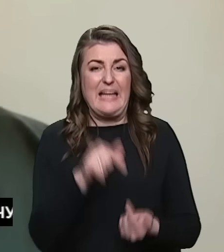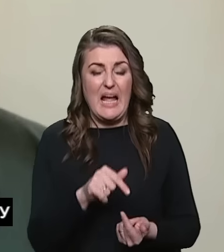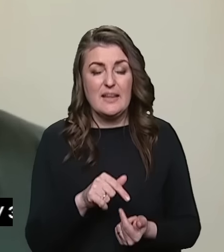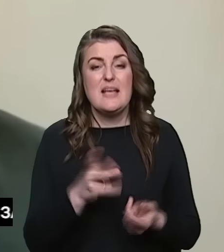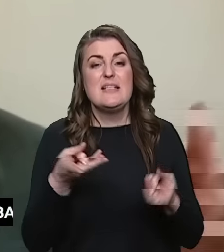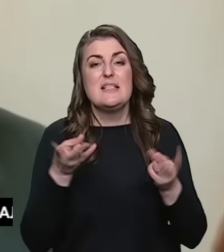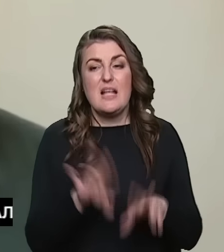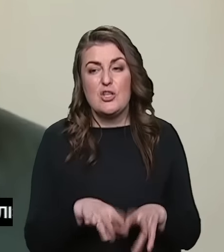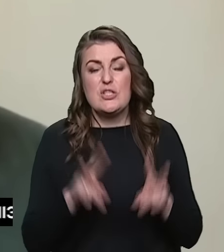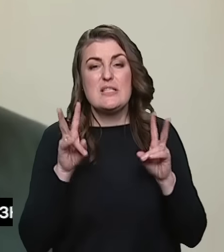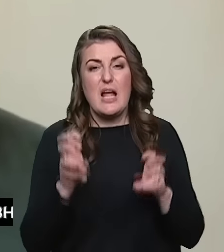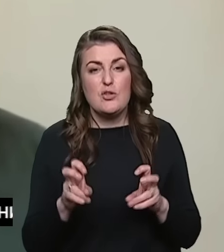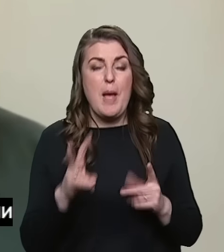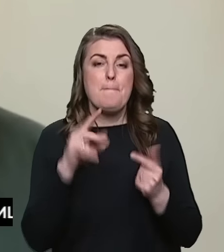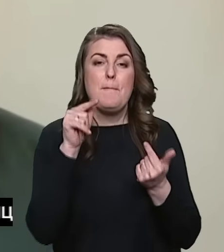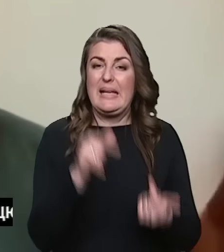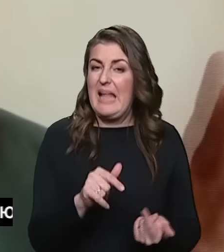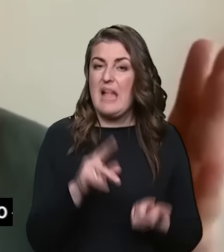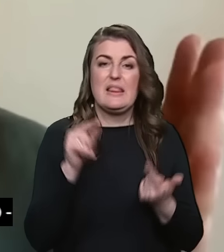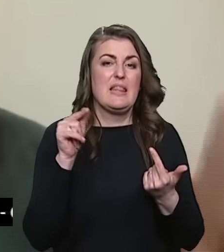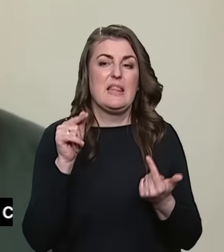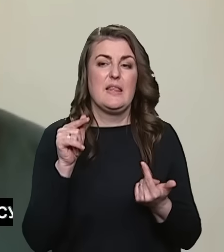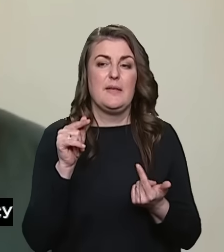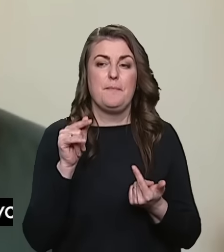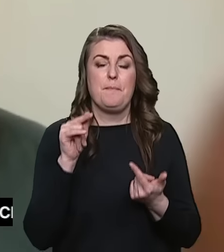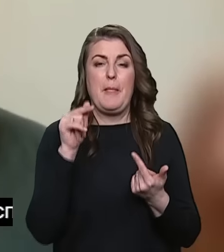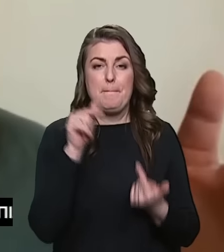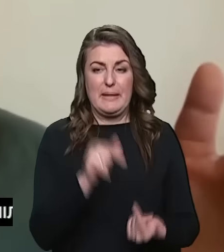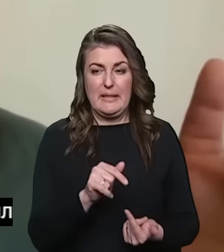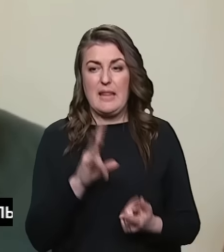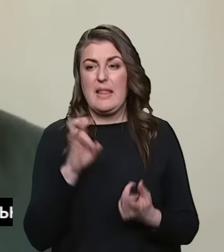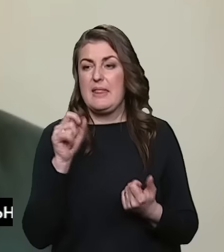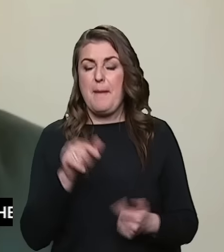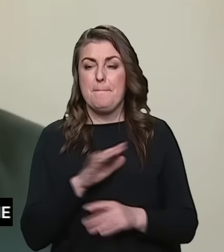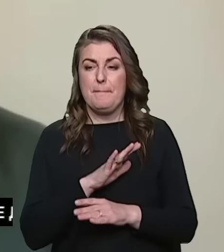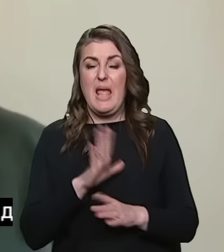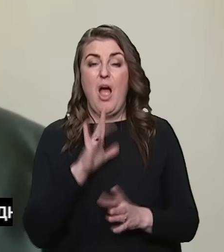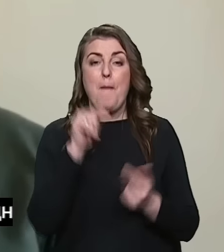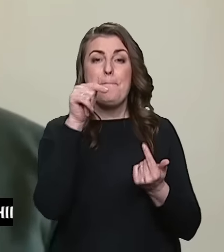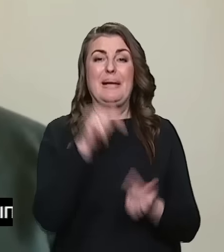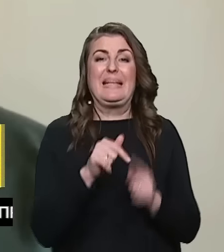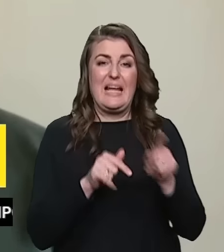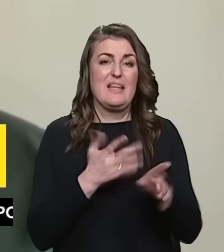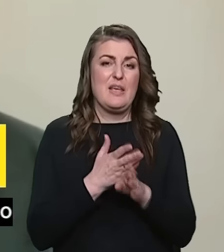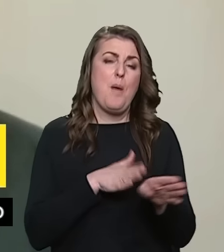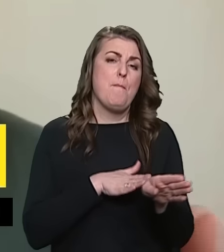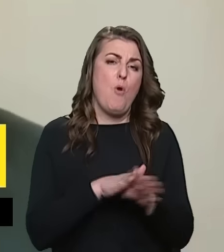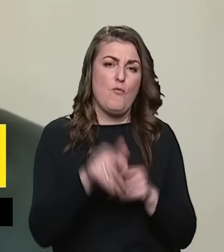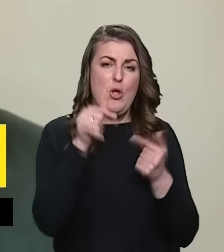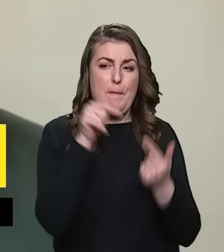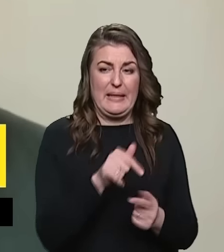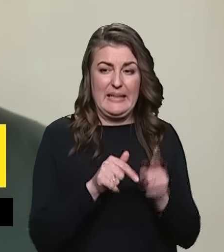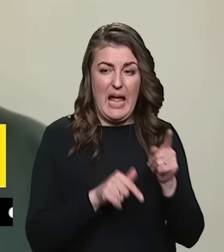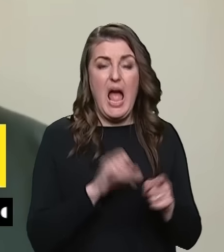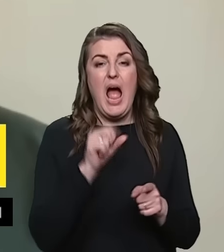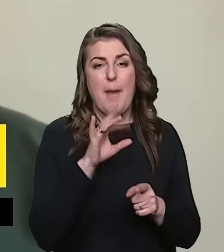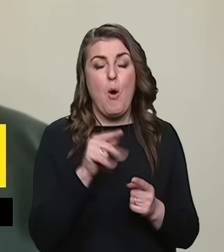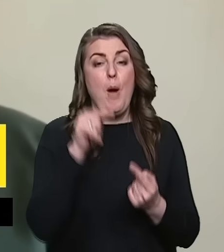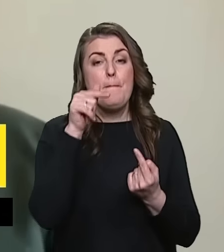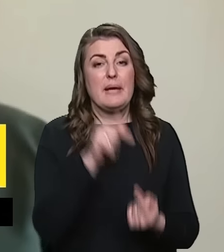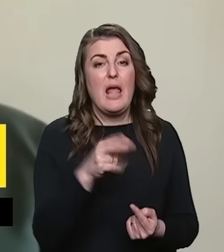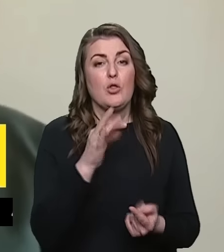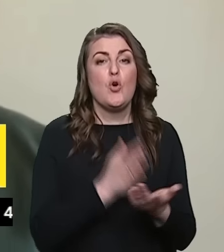Залишаються статуси придатний і непридатний. Придатні є повністю придатні або